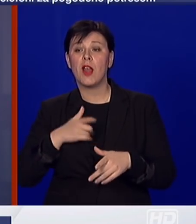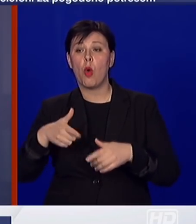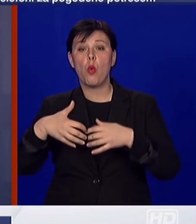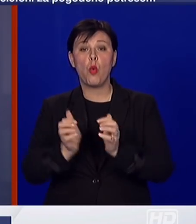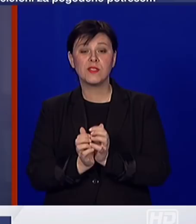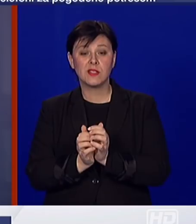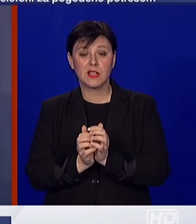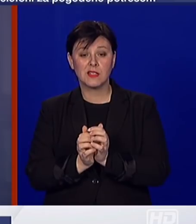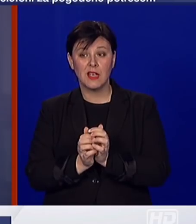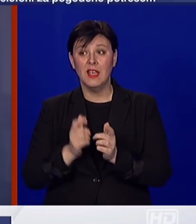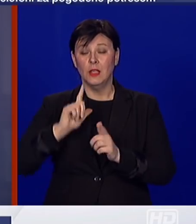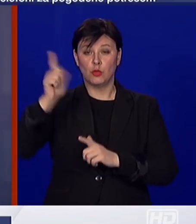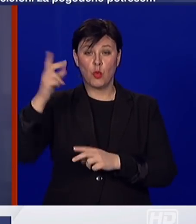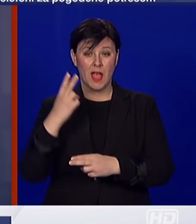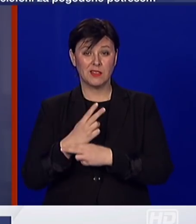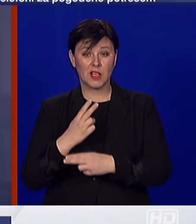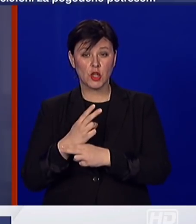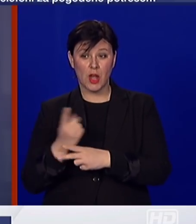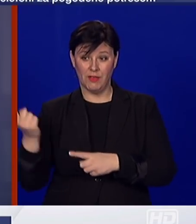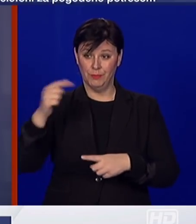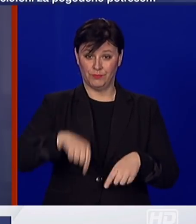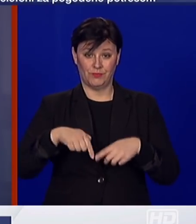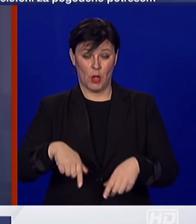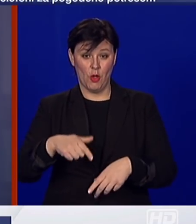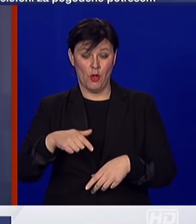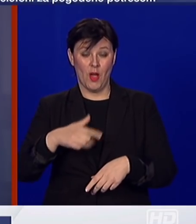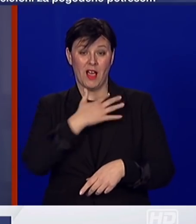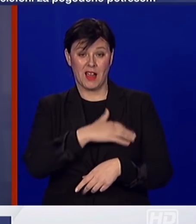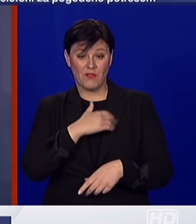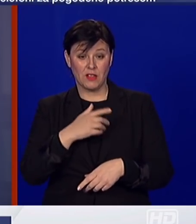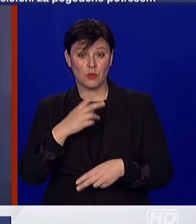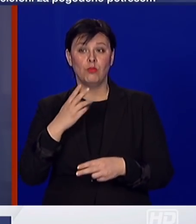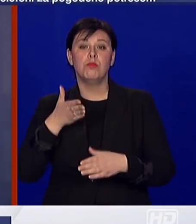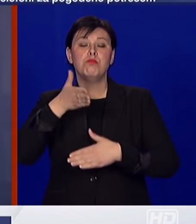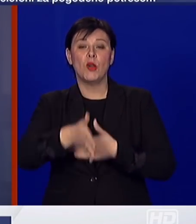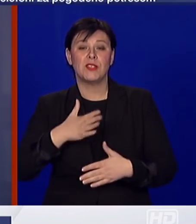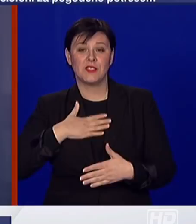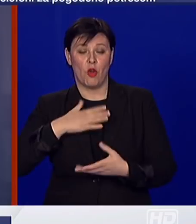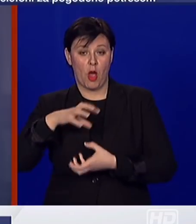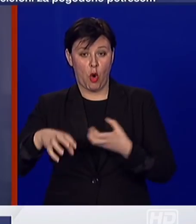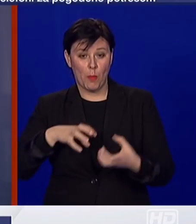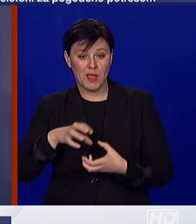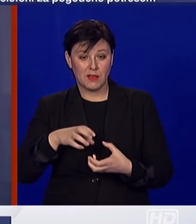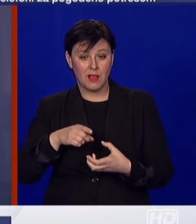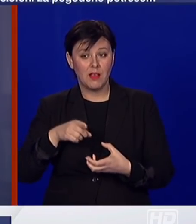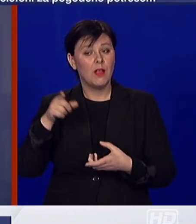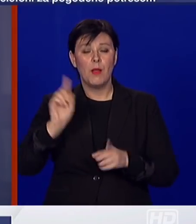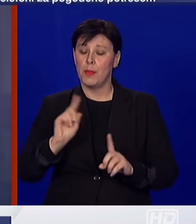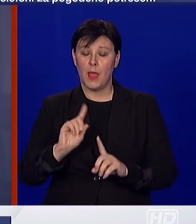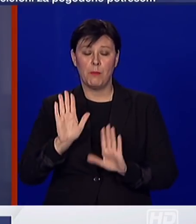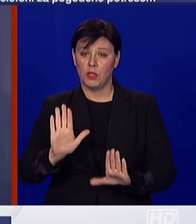iz stranih zemalja doći u Republiku Hrvatsku u posjet svoje obitelji, da to ne čine,